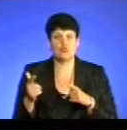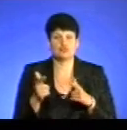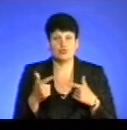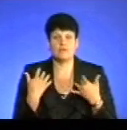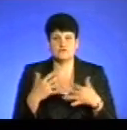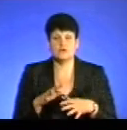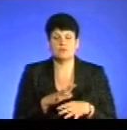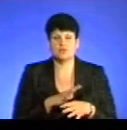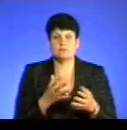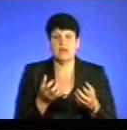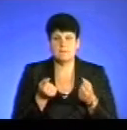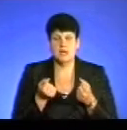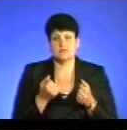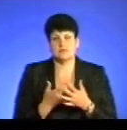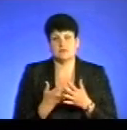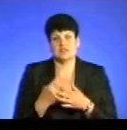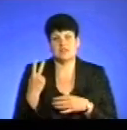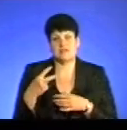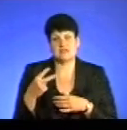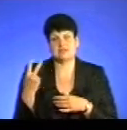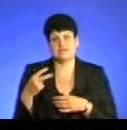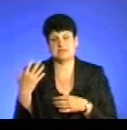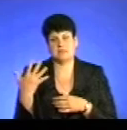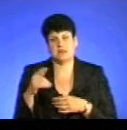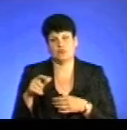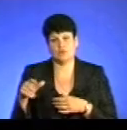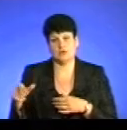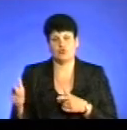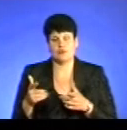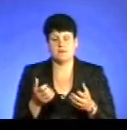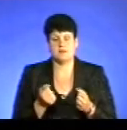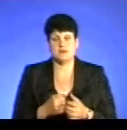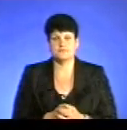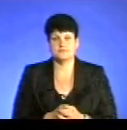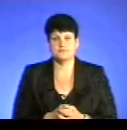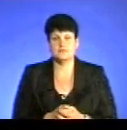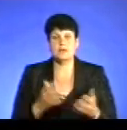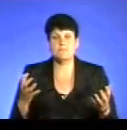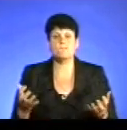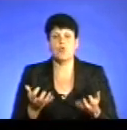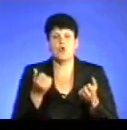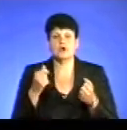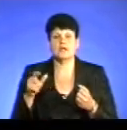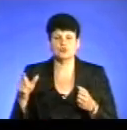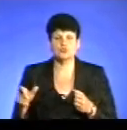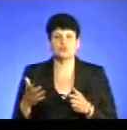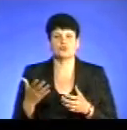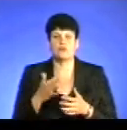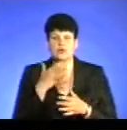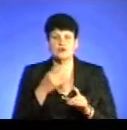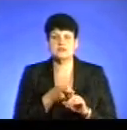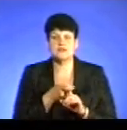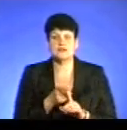будемо приймати тут 20-25 чоловік. Ми готові приймати. Порятунком для багатьох залежних від наркоманії та